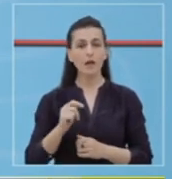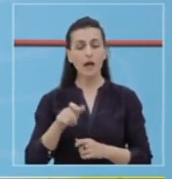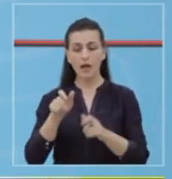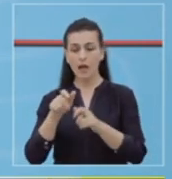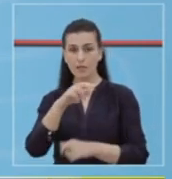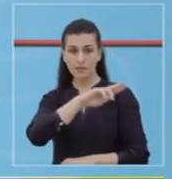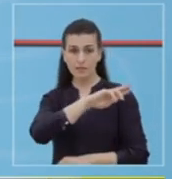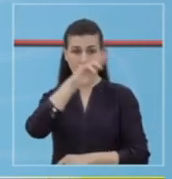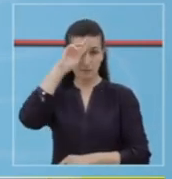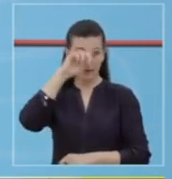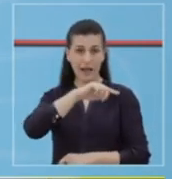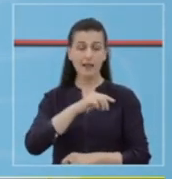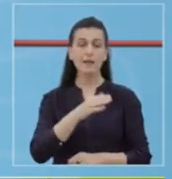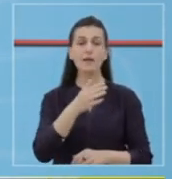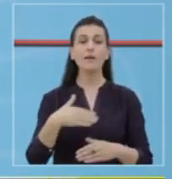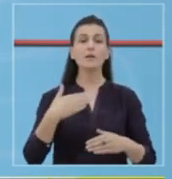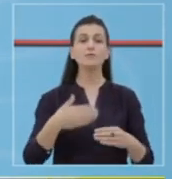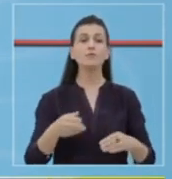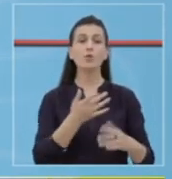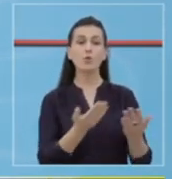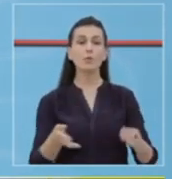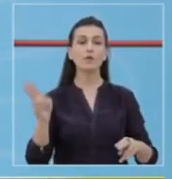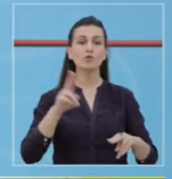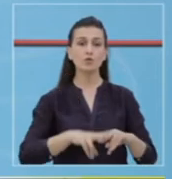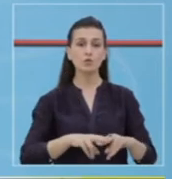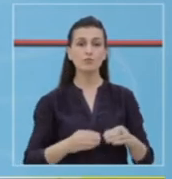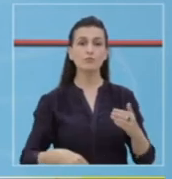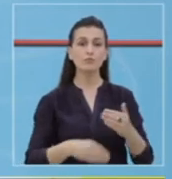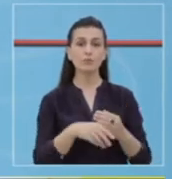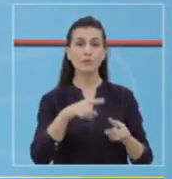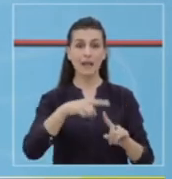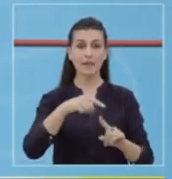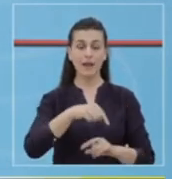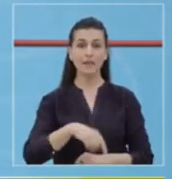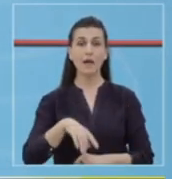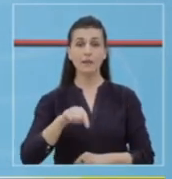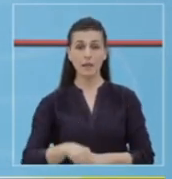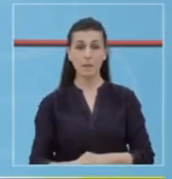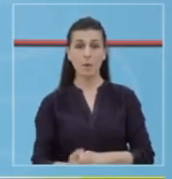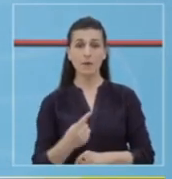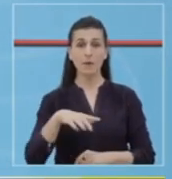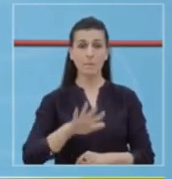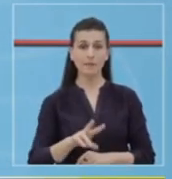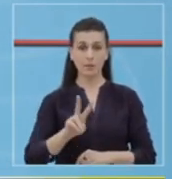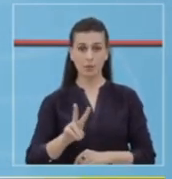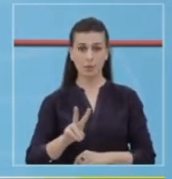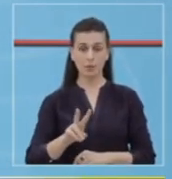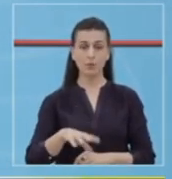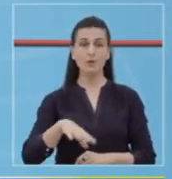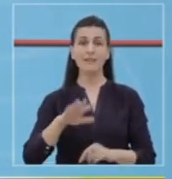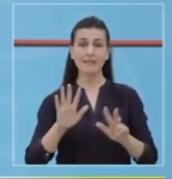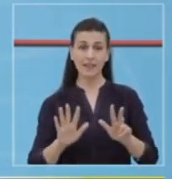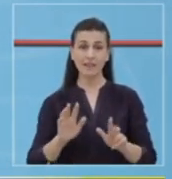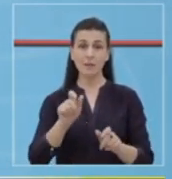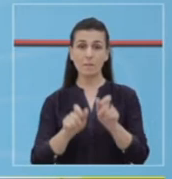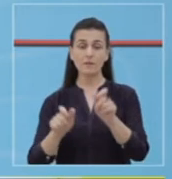shtrime në spitalin infektiv kryesisht nga Tirana. Aktualisht janë 52 pacientë të shtruar, nërsa 8 prej të shtruarve